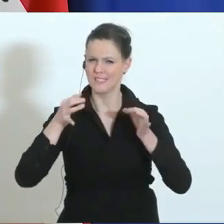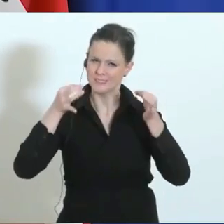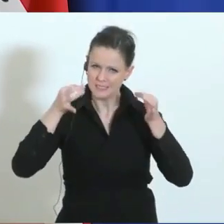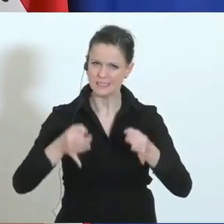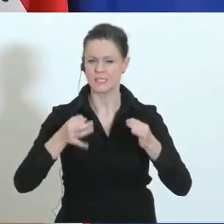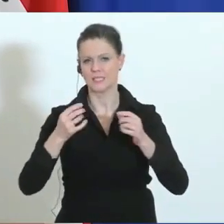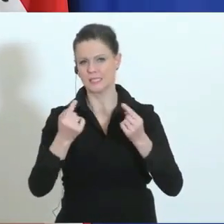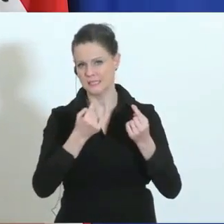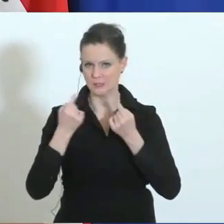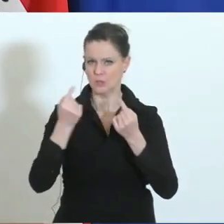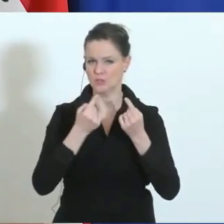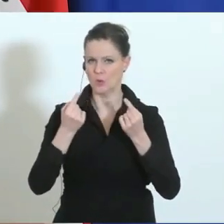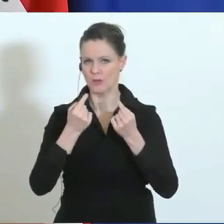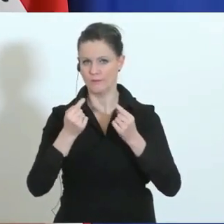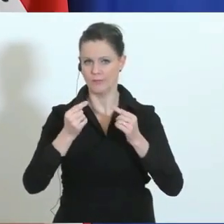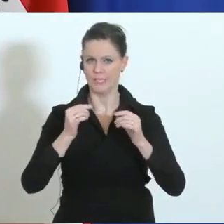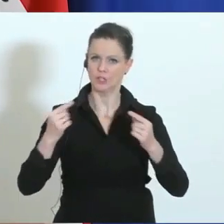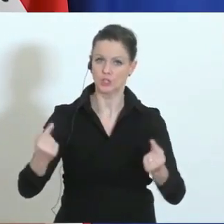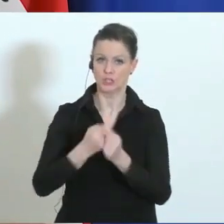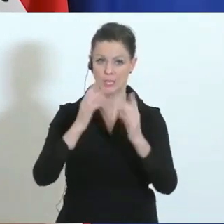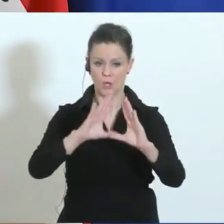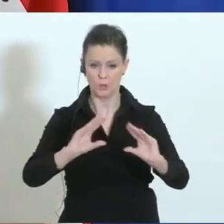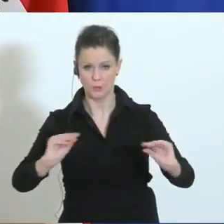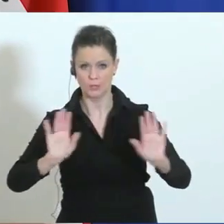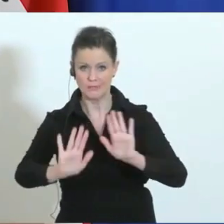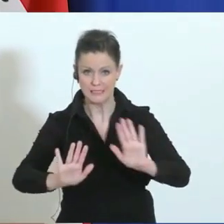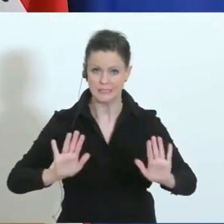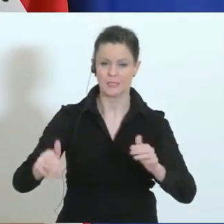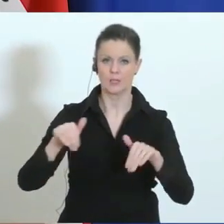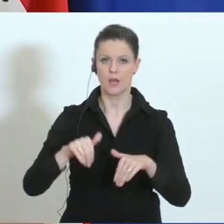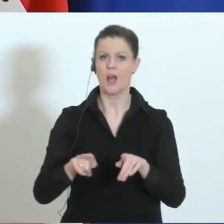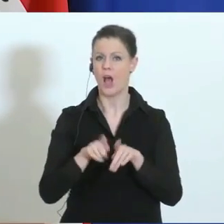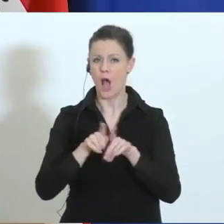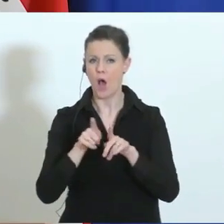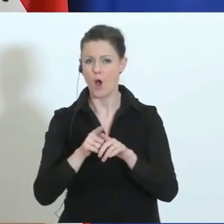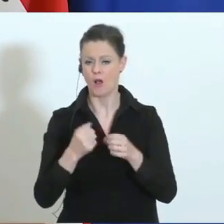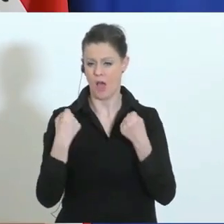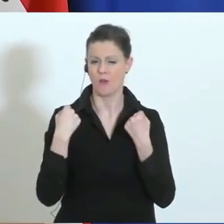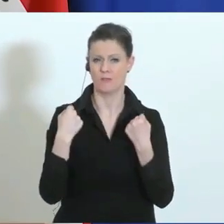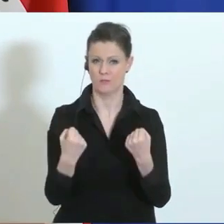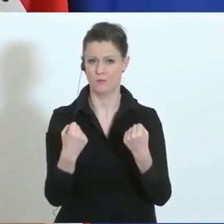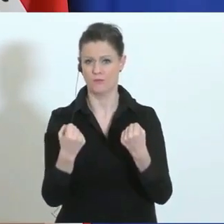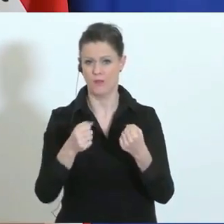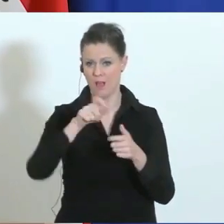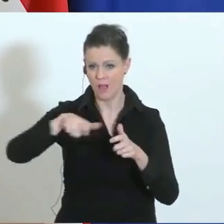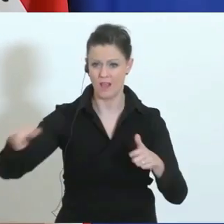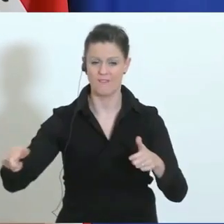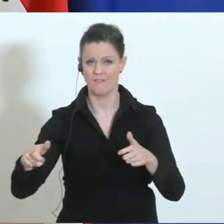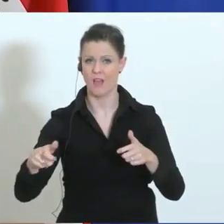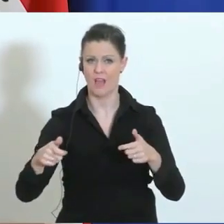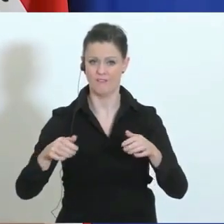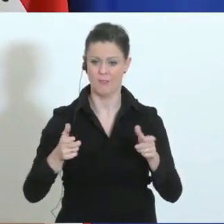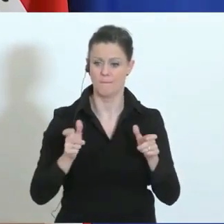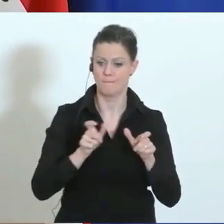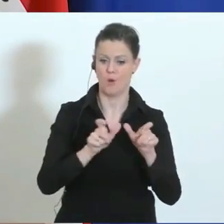deeskalieren. Es haben rumänische Pkfee-Fahrerinnen und Fahrer den Grenzübergang blockiert durch Sitzblockaden